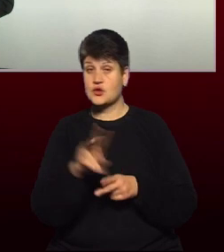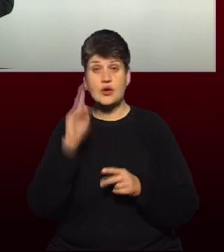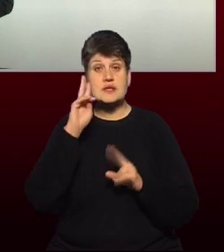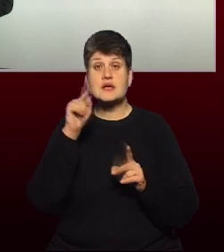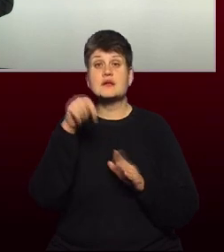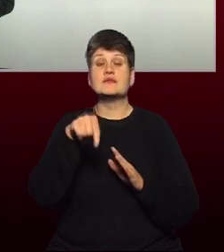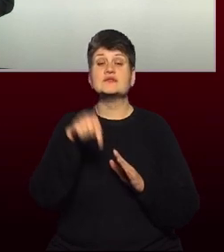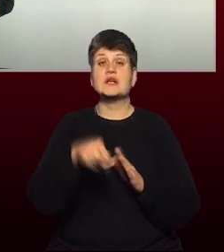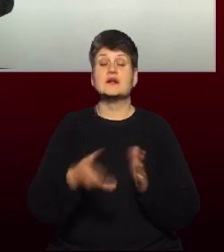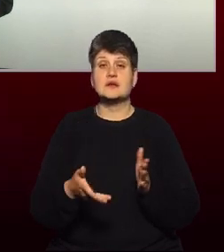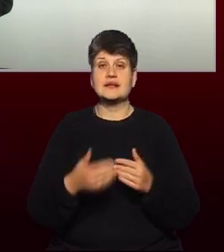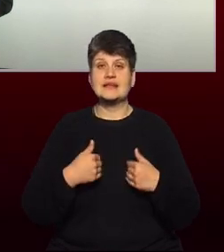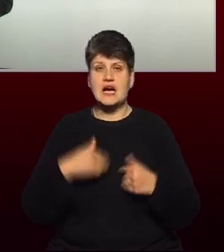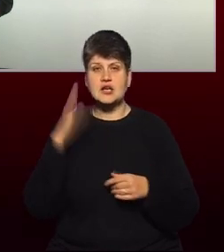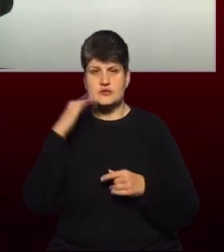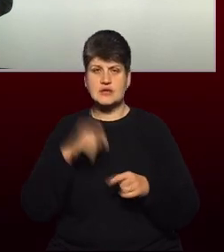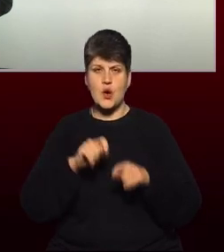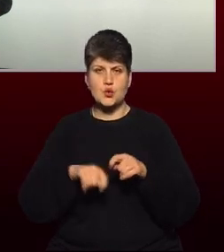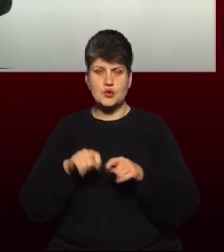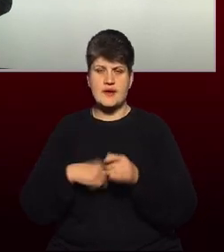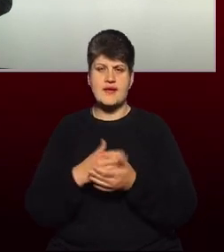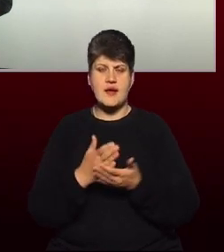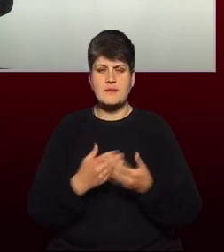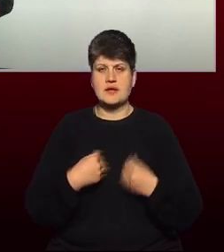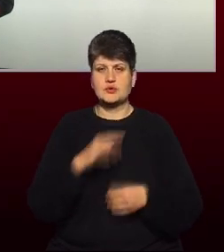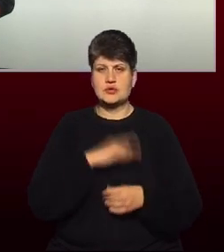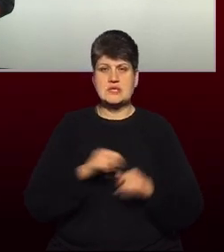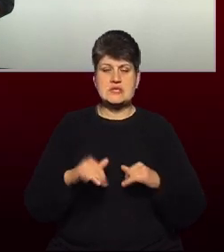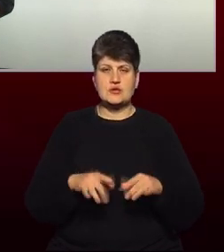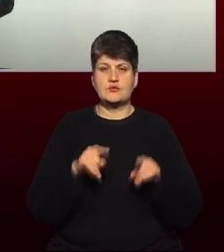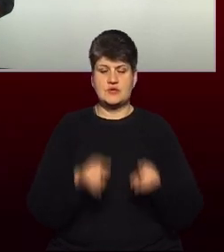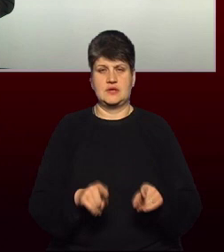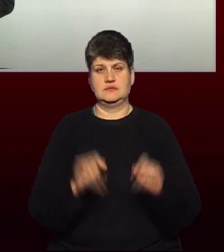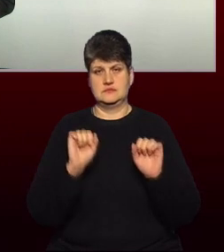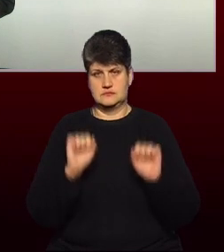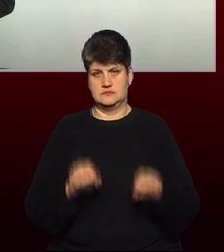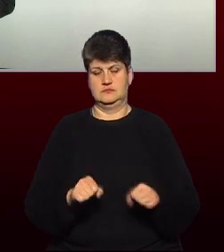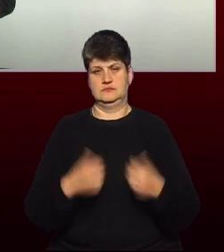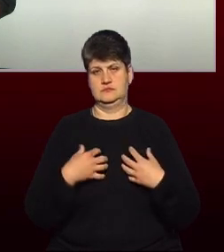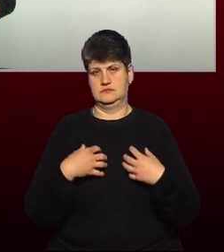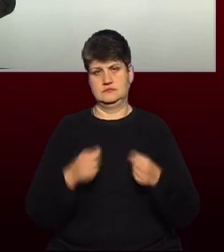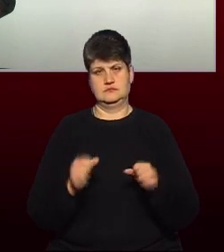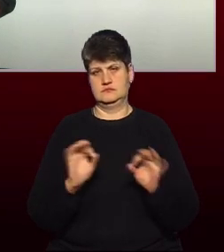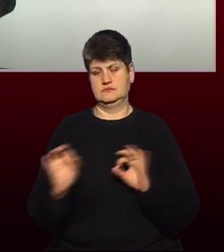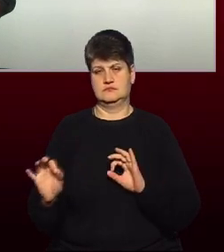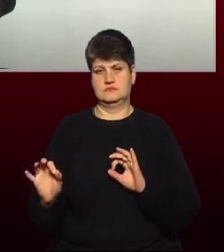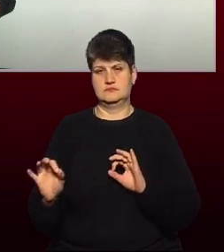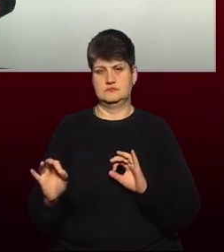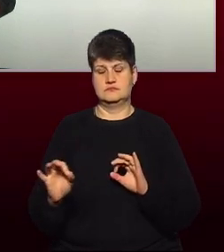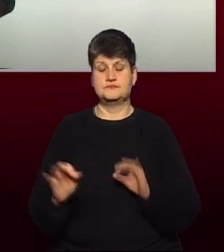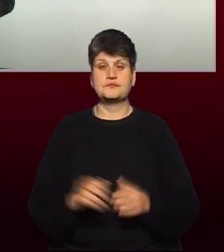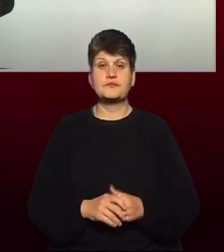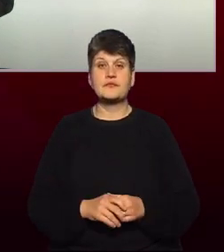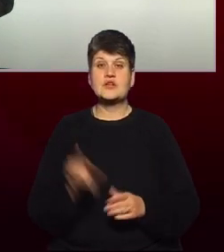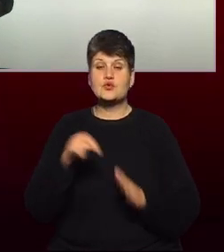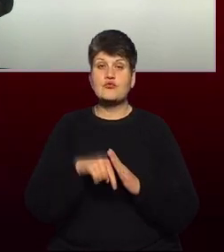Наша вода, вона контрольованої якості, і ми вживаємо заходи для того, щоб вона була безпечна для здоров'я людей. Що стосується вмісту заліза, це